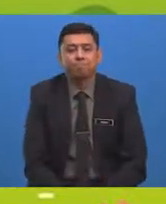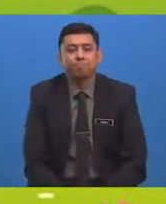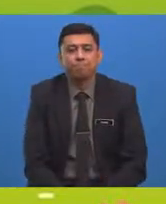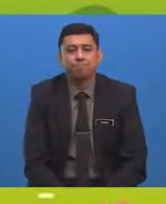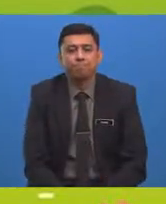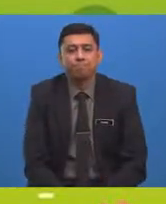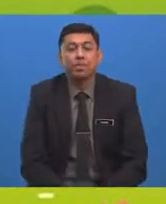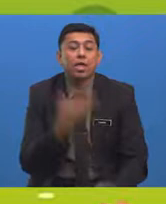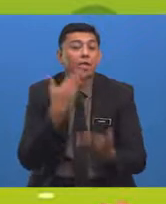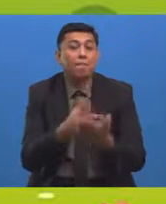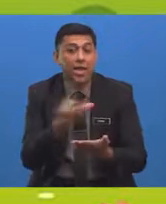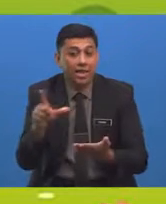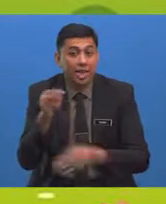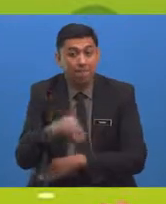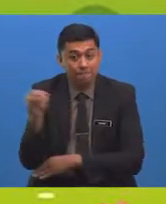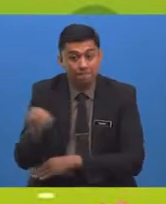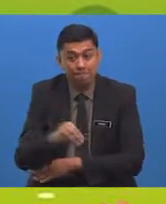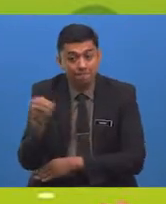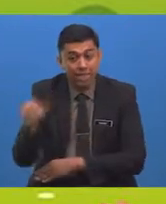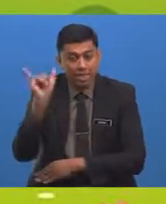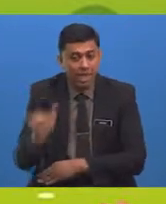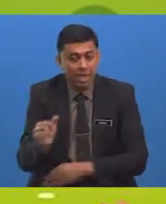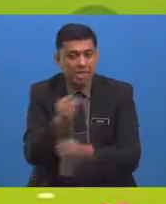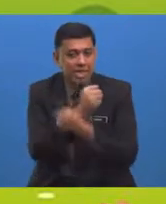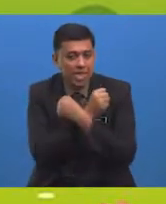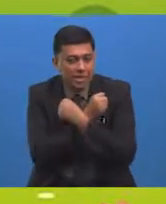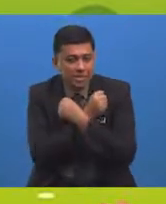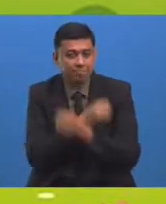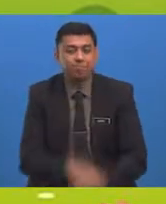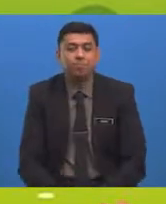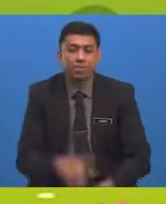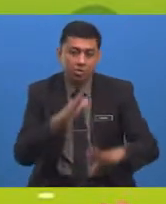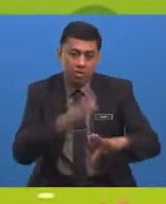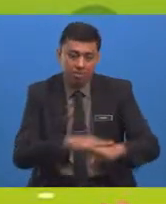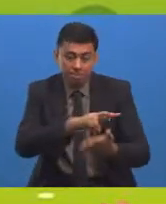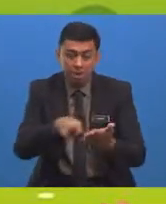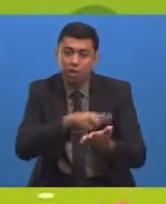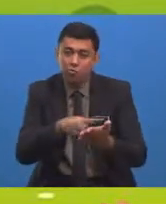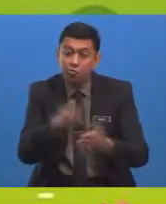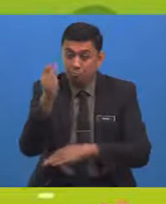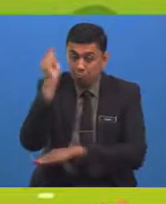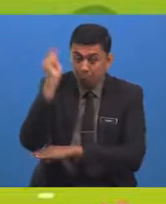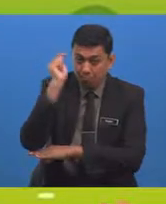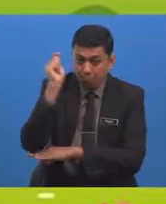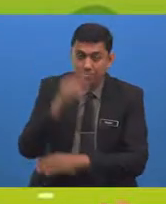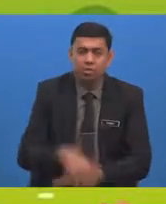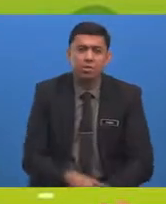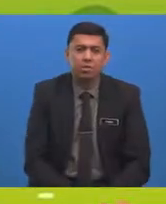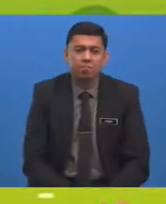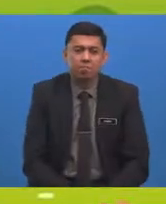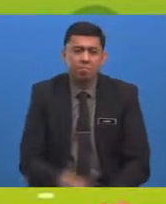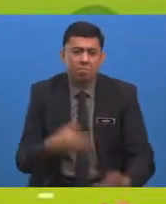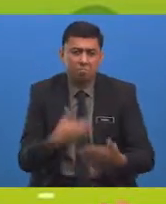Baiklah murid-murid yang disayangi Pada video tadi, penyampai ada